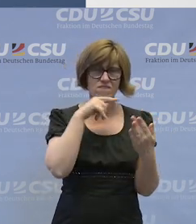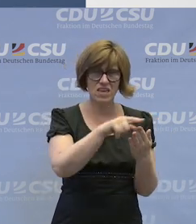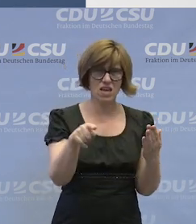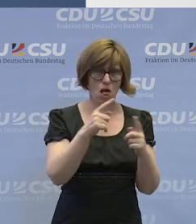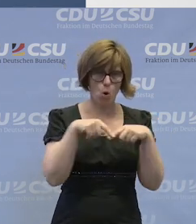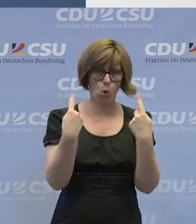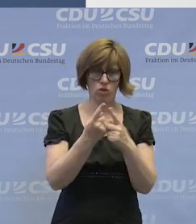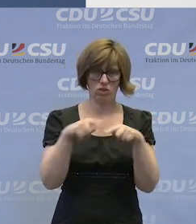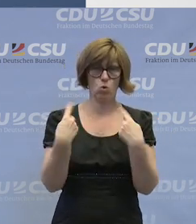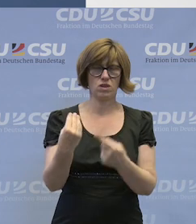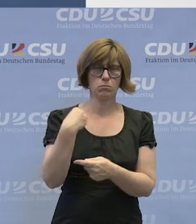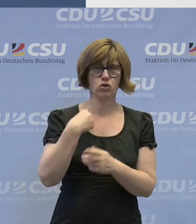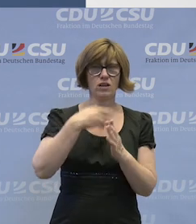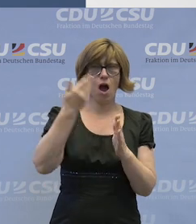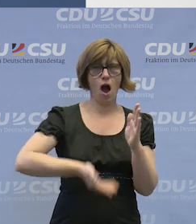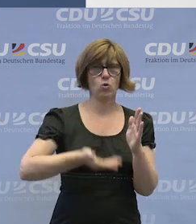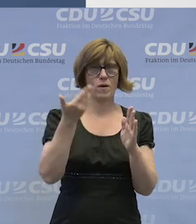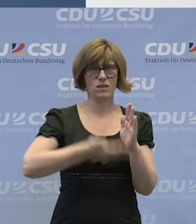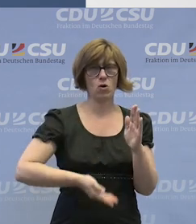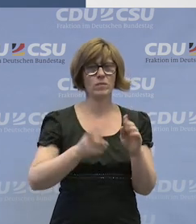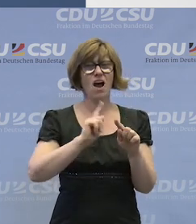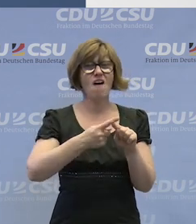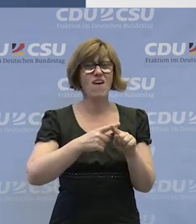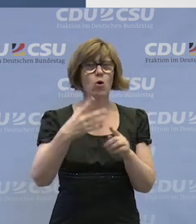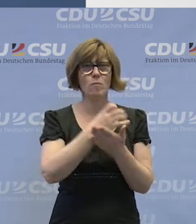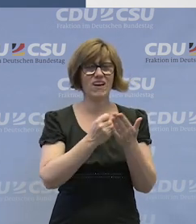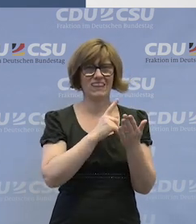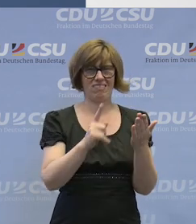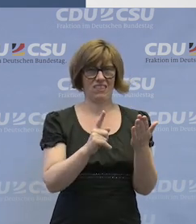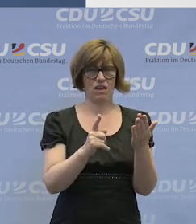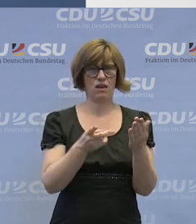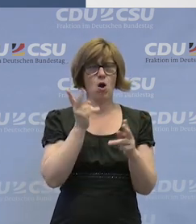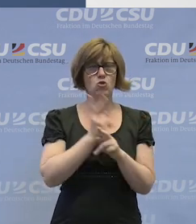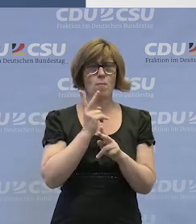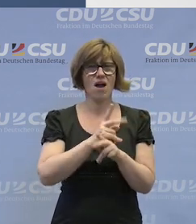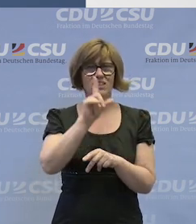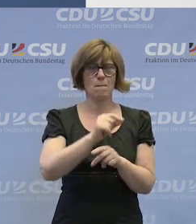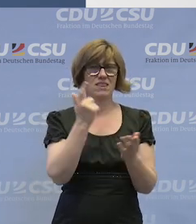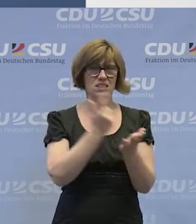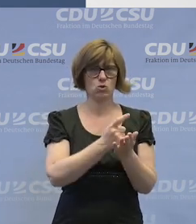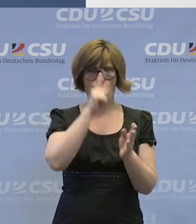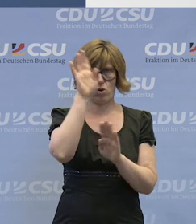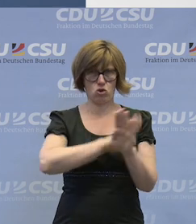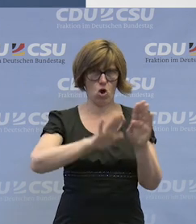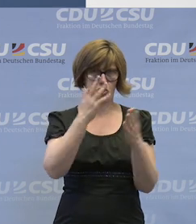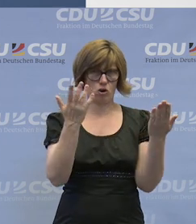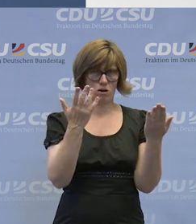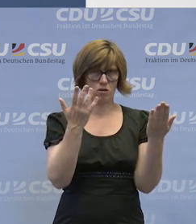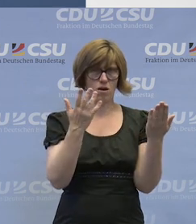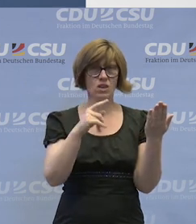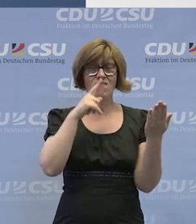In vielen Runden höre ich die Argumente, warum verdienen wir nicht das, was man als Mindestlohn in Deutschland verdient.